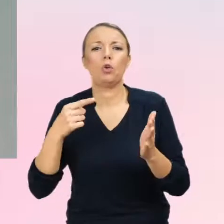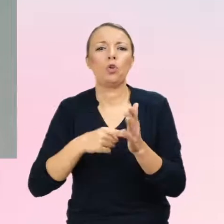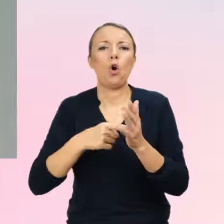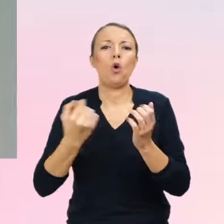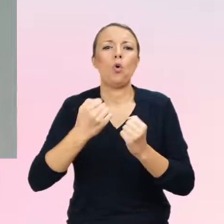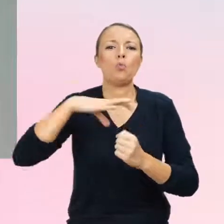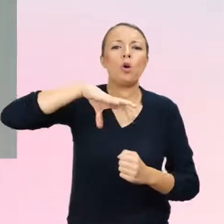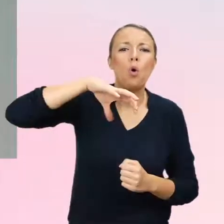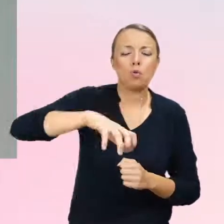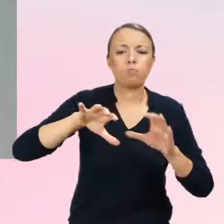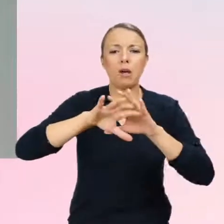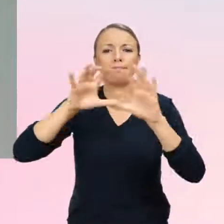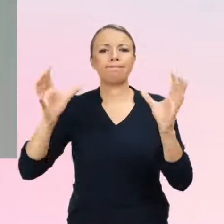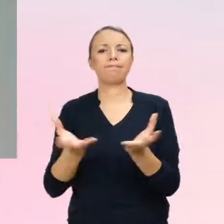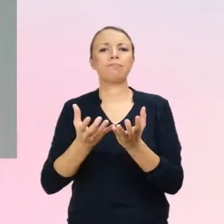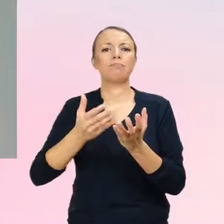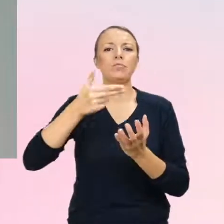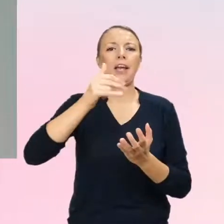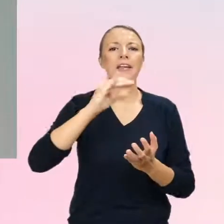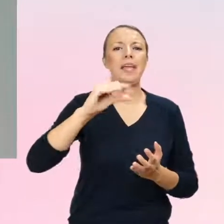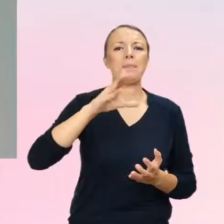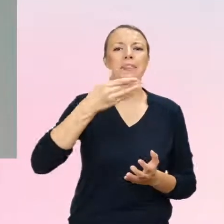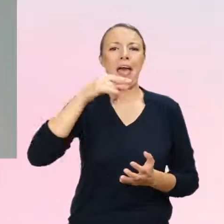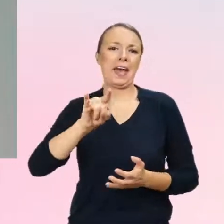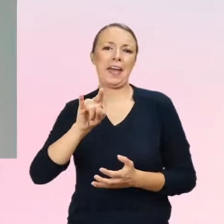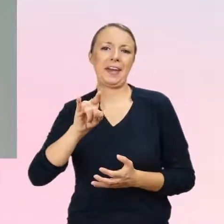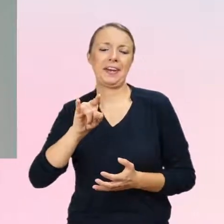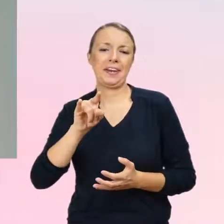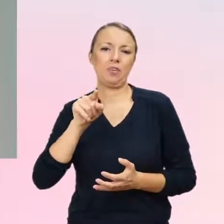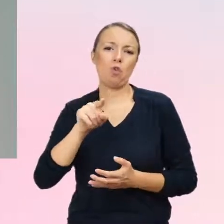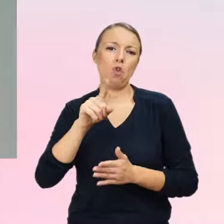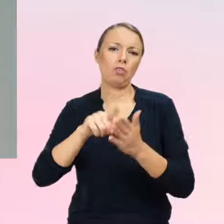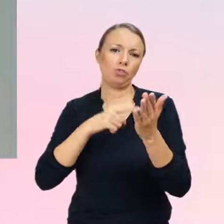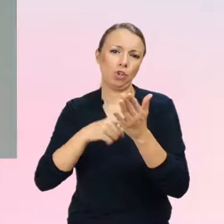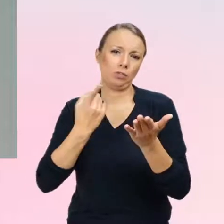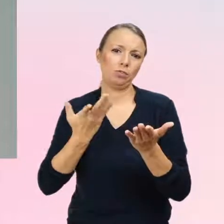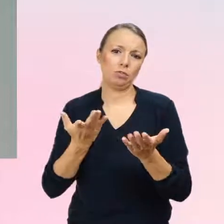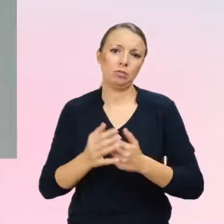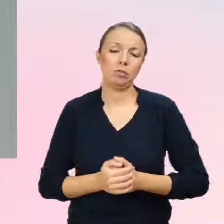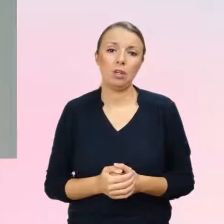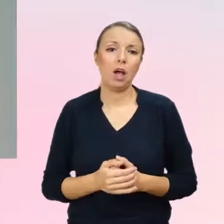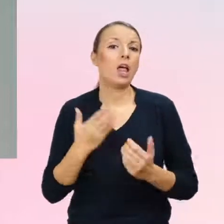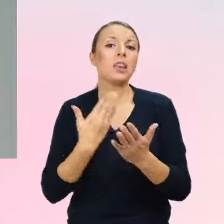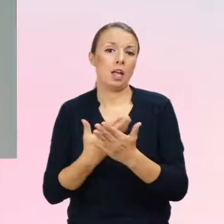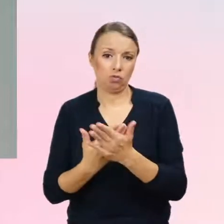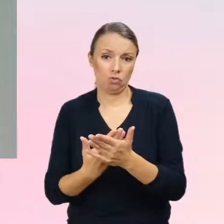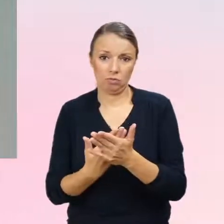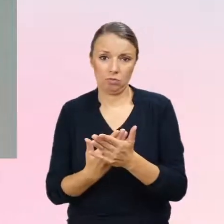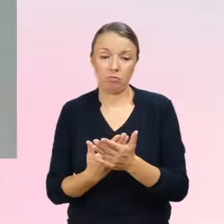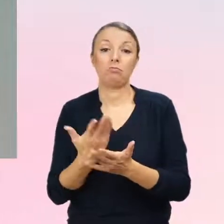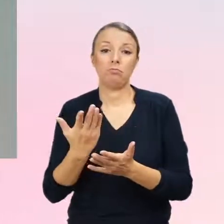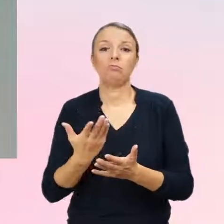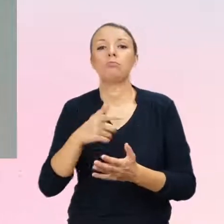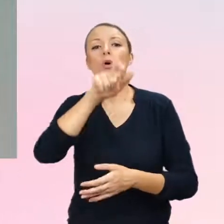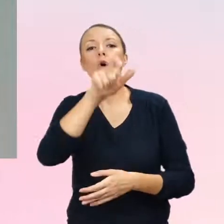parasolu niebinarności, tak? I to wynika często z tego, że jeżeli osoba